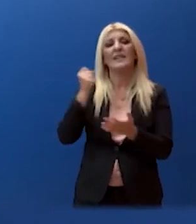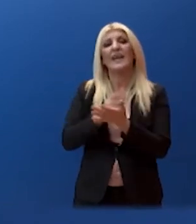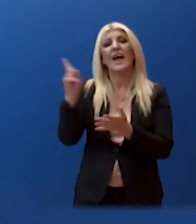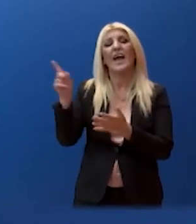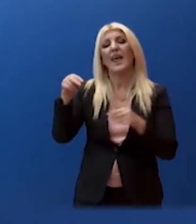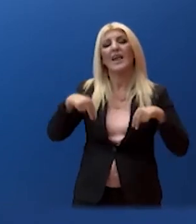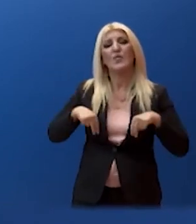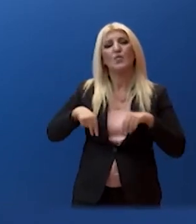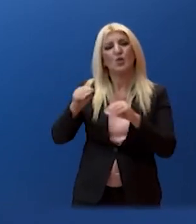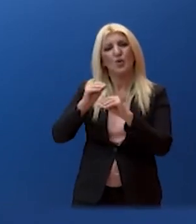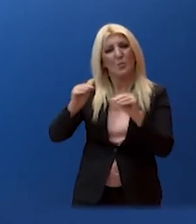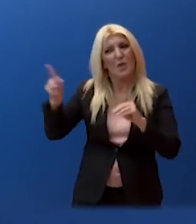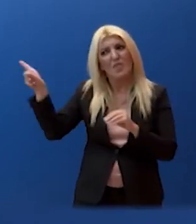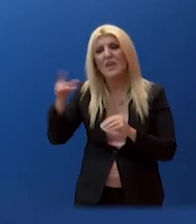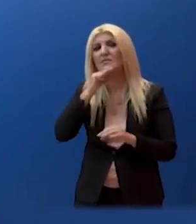Παρακαλώ.